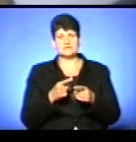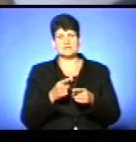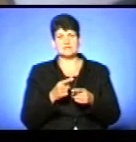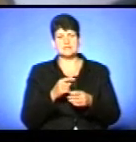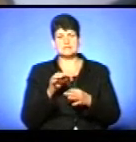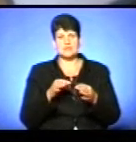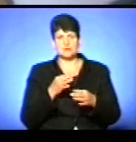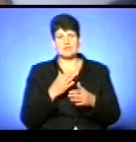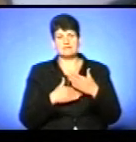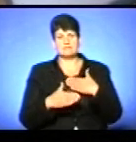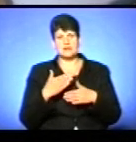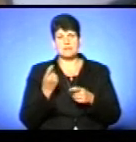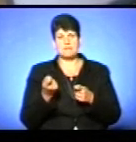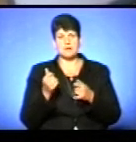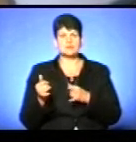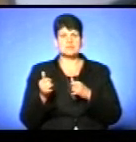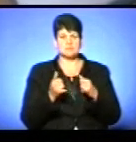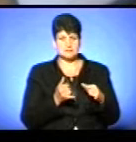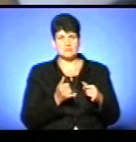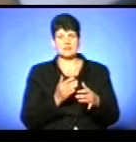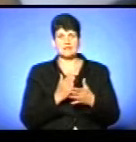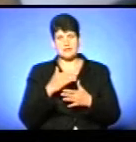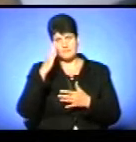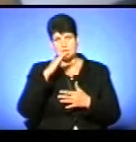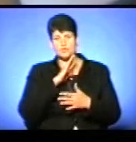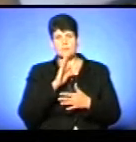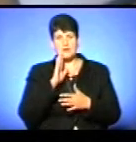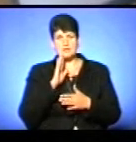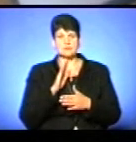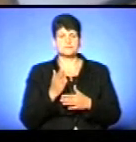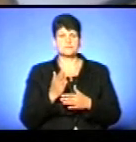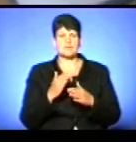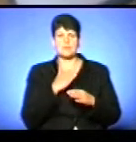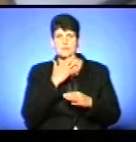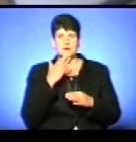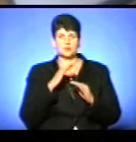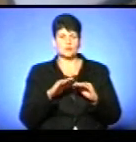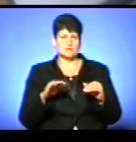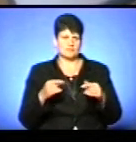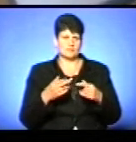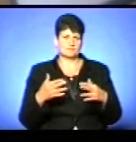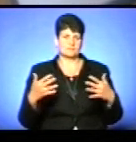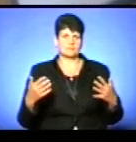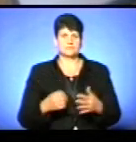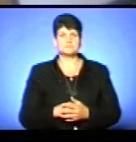малозабезпечені, потерпілі від ЧАЕС, є батько-матір, багатодітна і тому подібне.